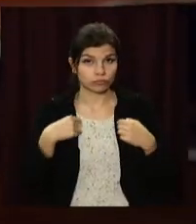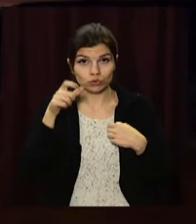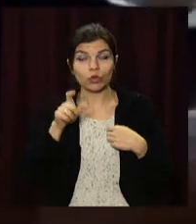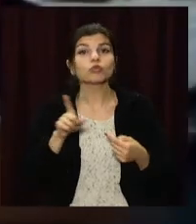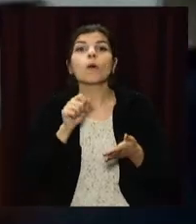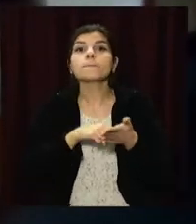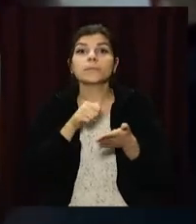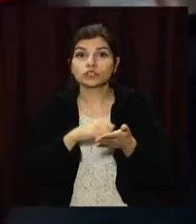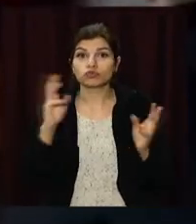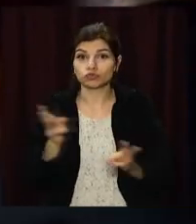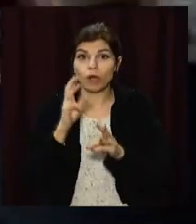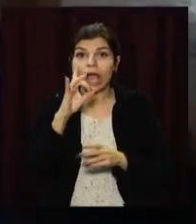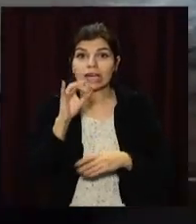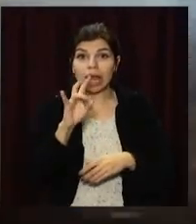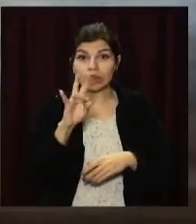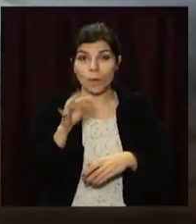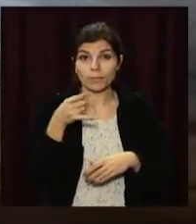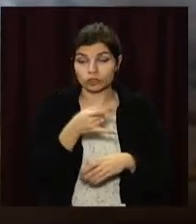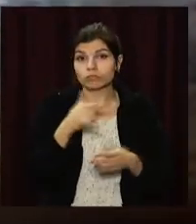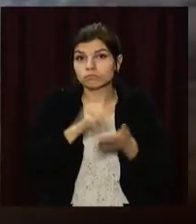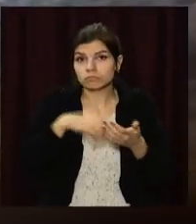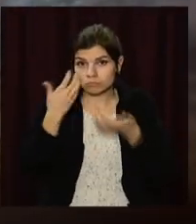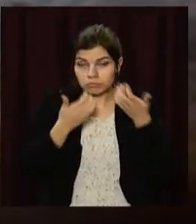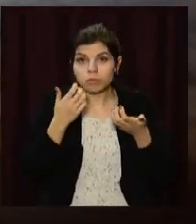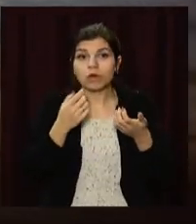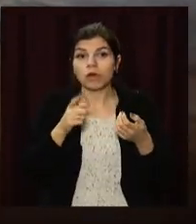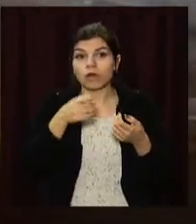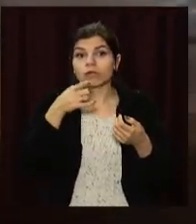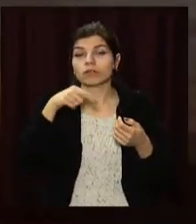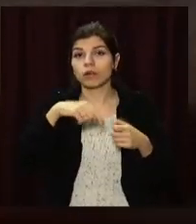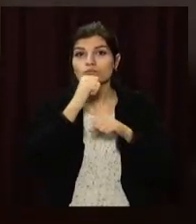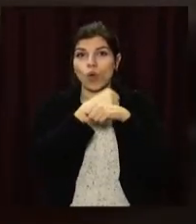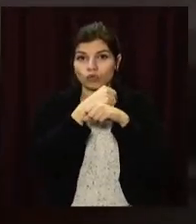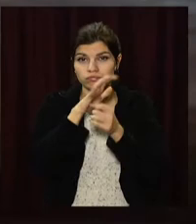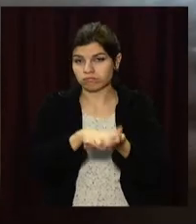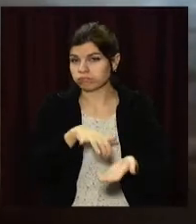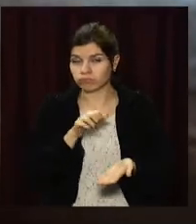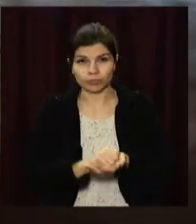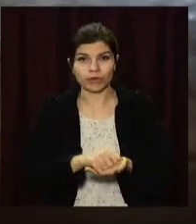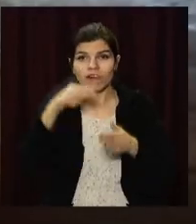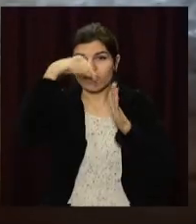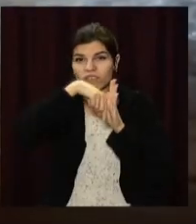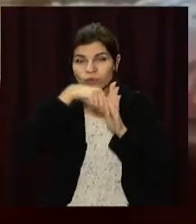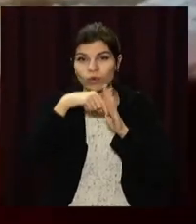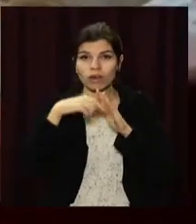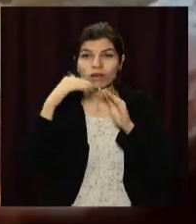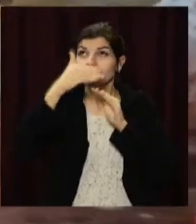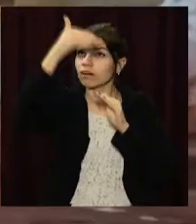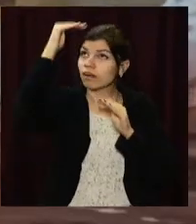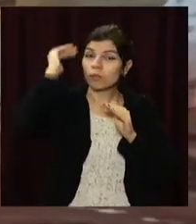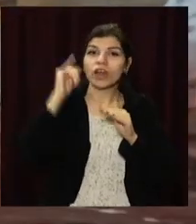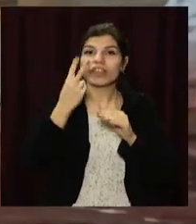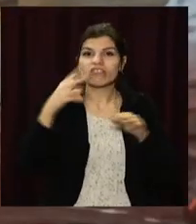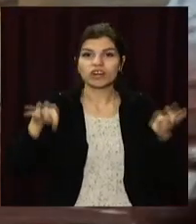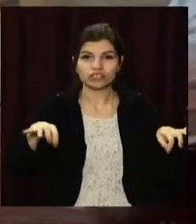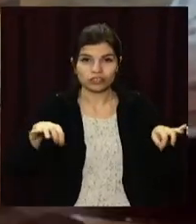Що стало причиною загоряння Рено, наразі з'ясовують, вогонь знищив моторний відсік, пошкодив всередині кабіну та дві шини.